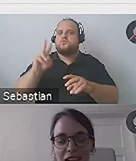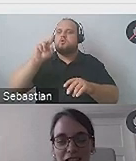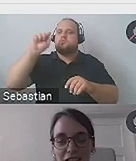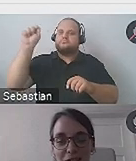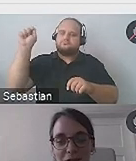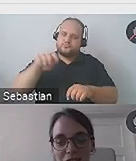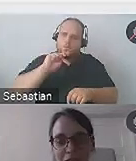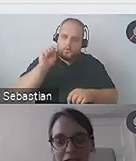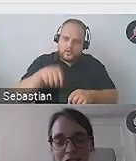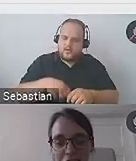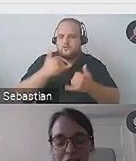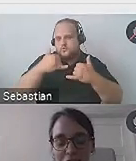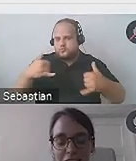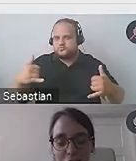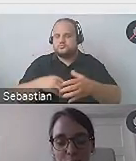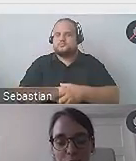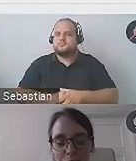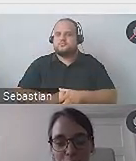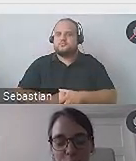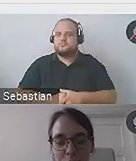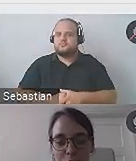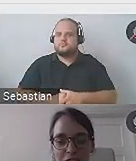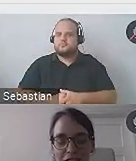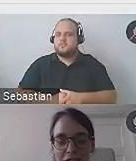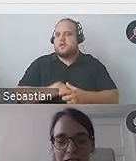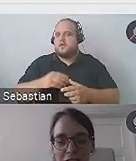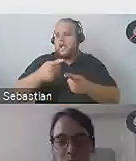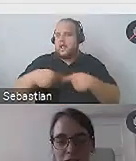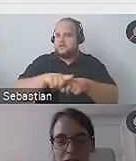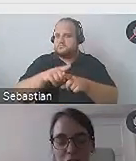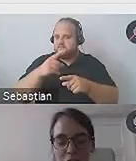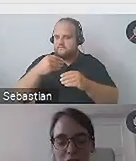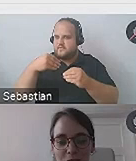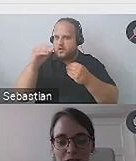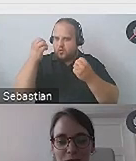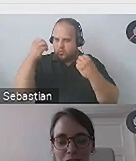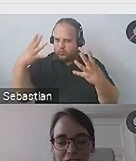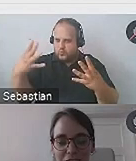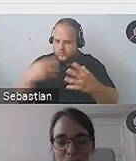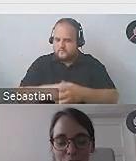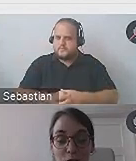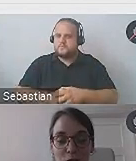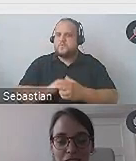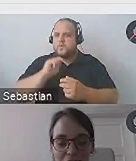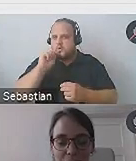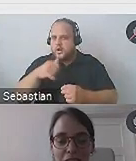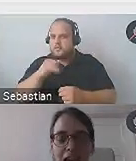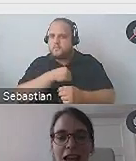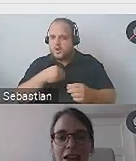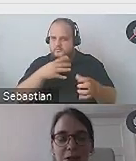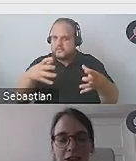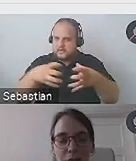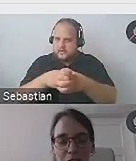i często też w klasach wielokulturowych, w klasach, w których dzieci z Ukrainy i z Polski uczą się razem.